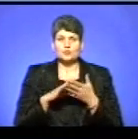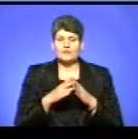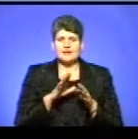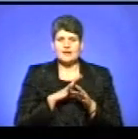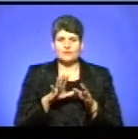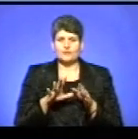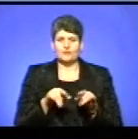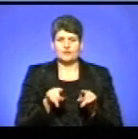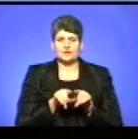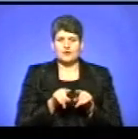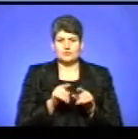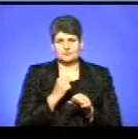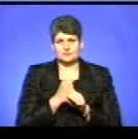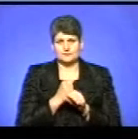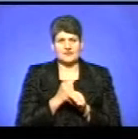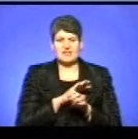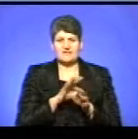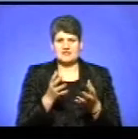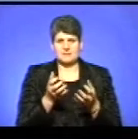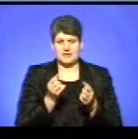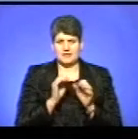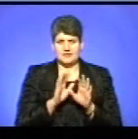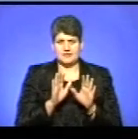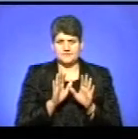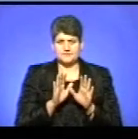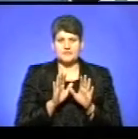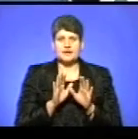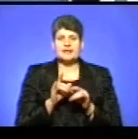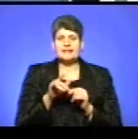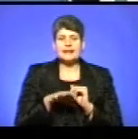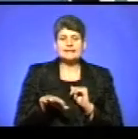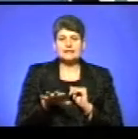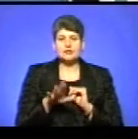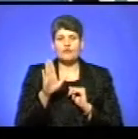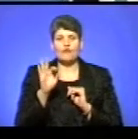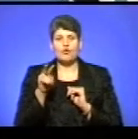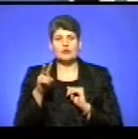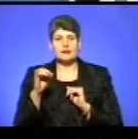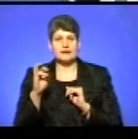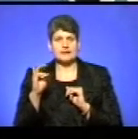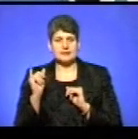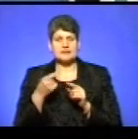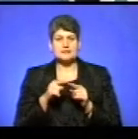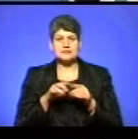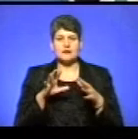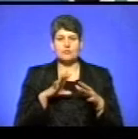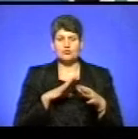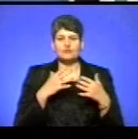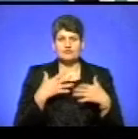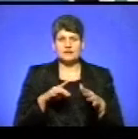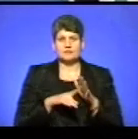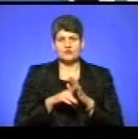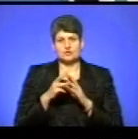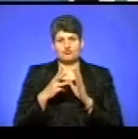одночасно, вони всі прийняли її. І от на території Волині це відбувалося уже на початку